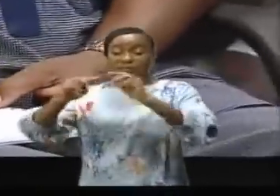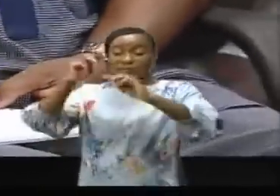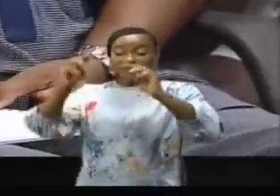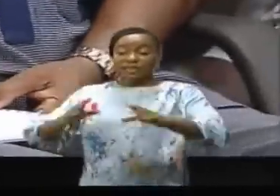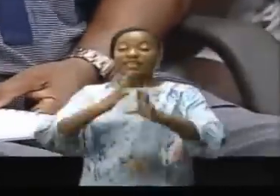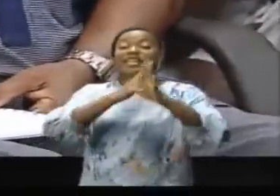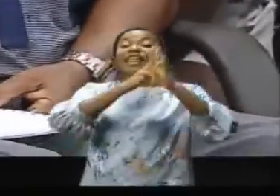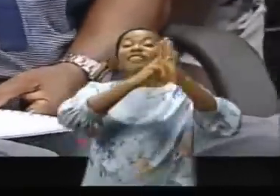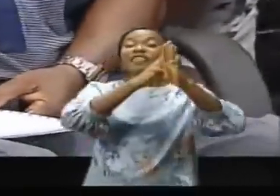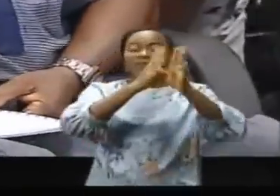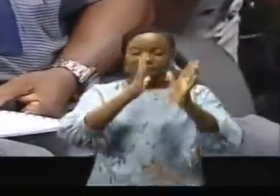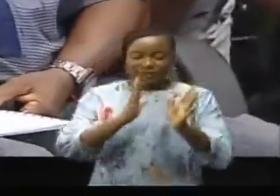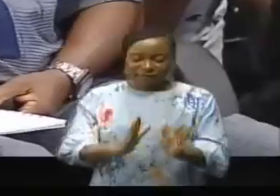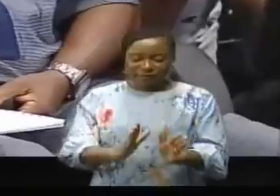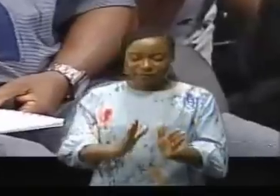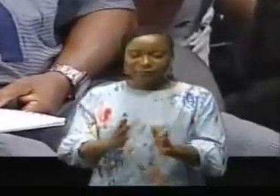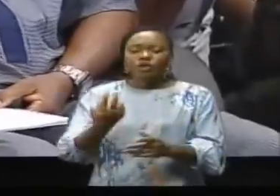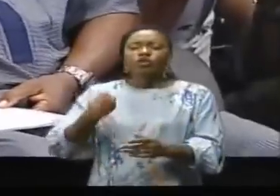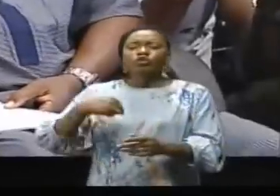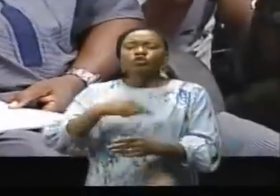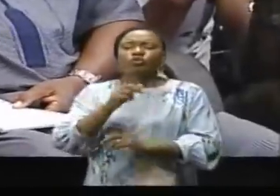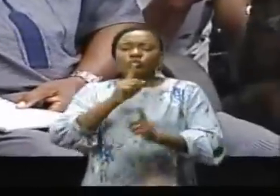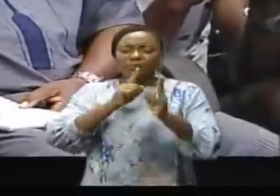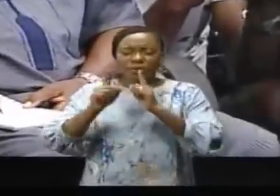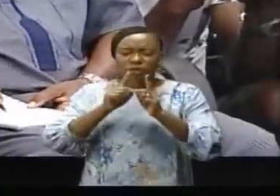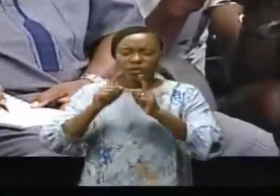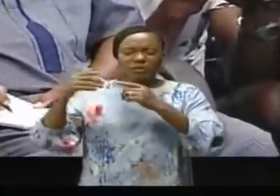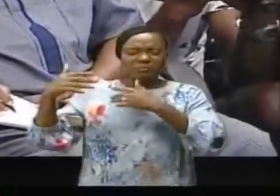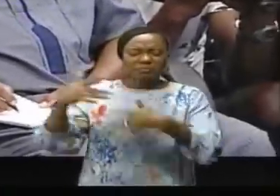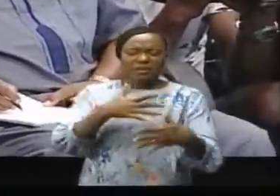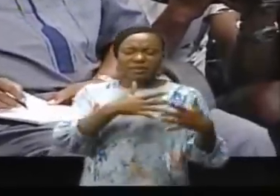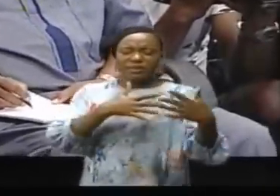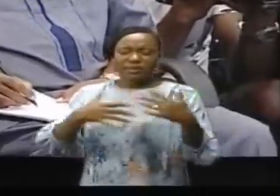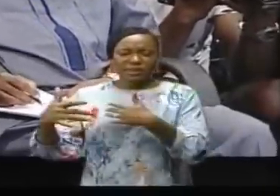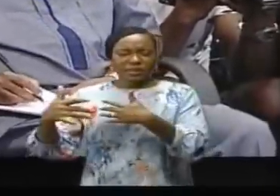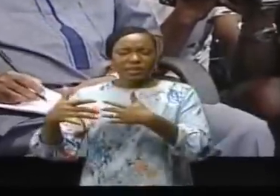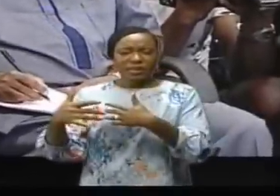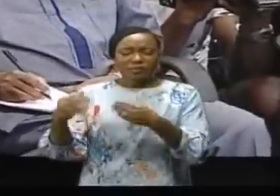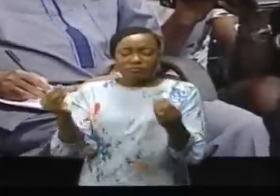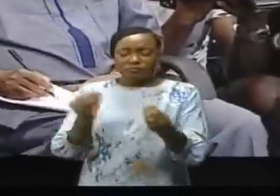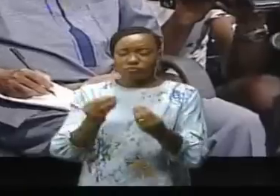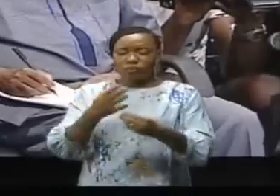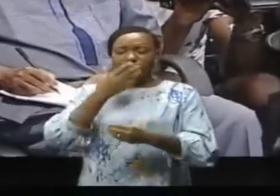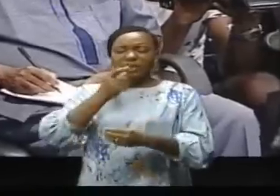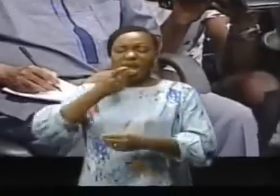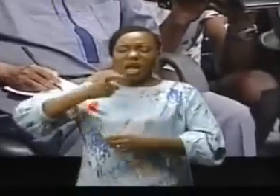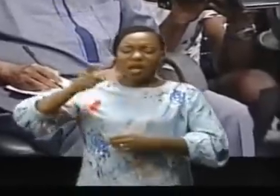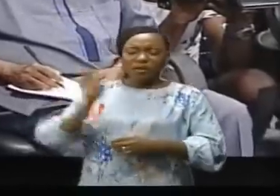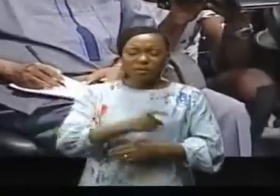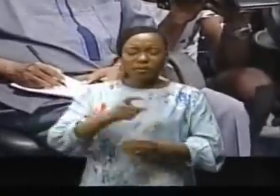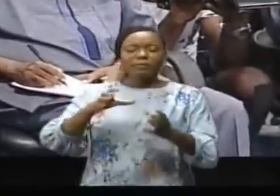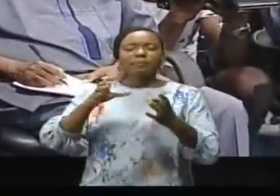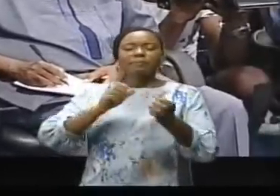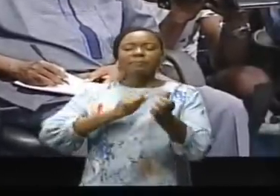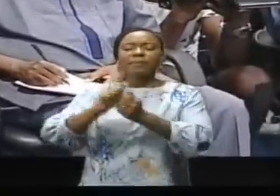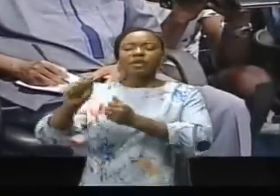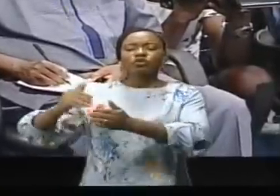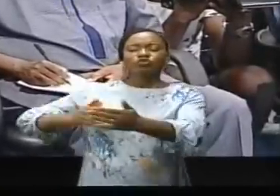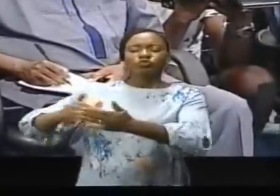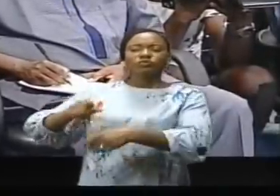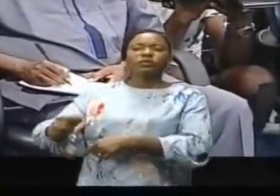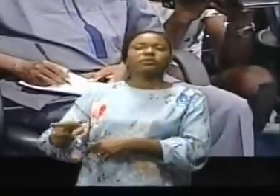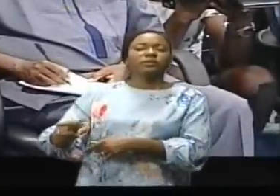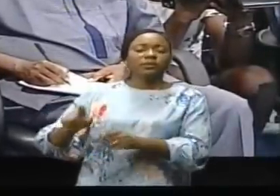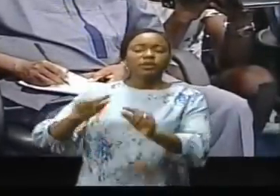Défense. Nous parlons de la guerre par procuration qui nous est imposée par nos voisins à travers